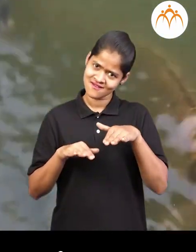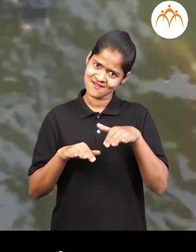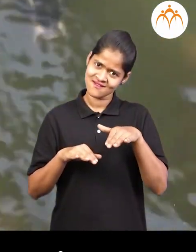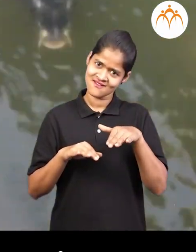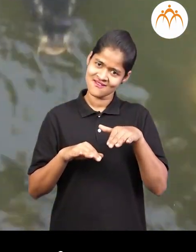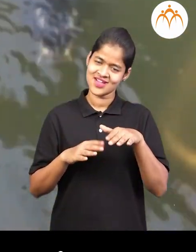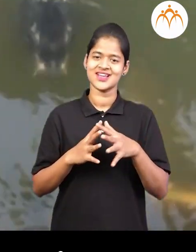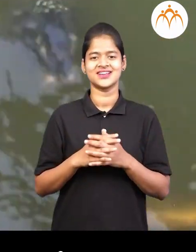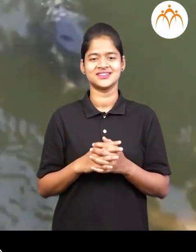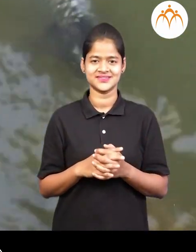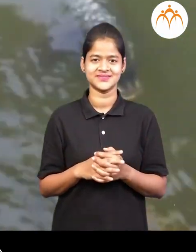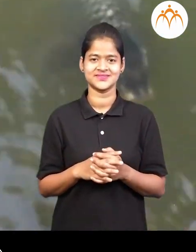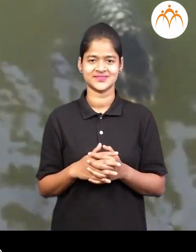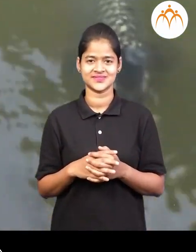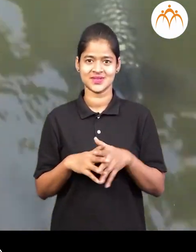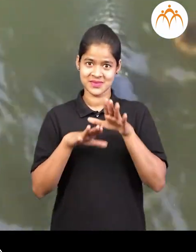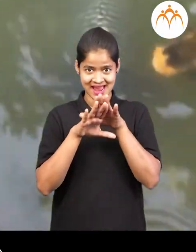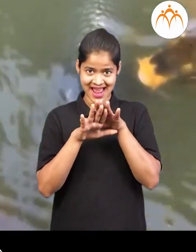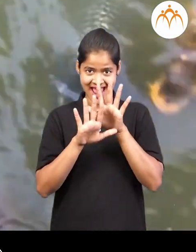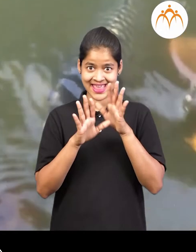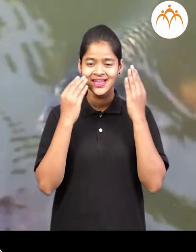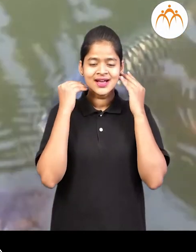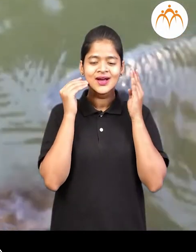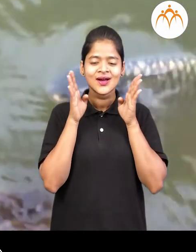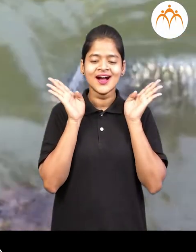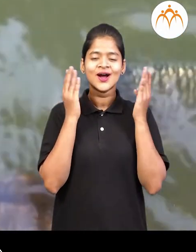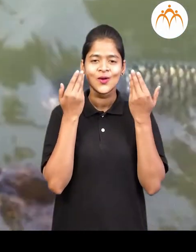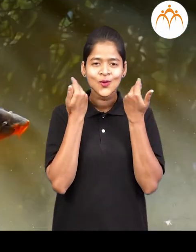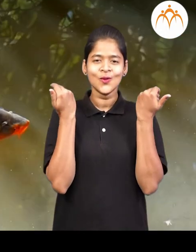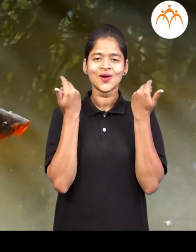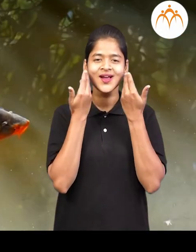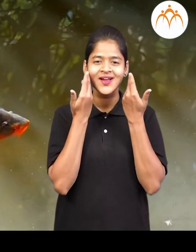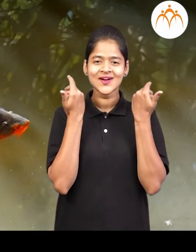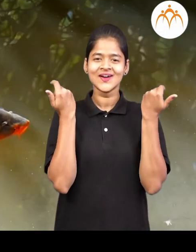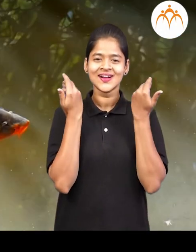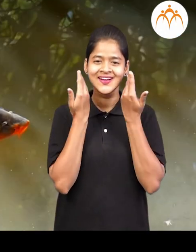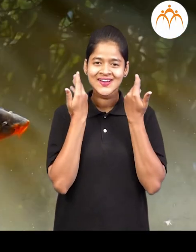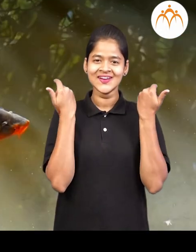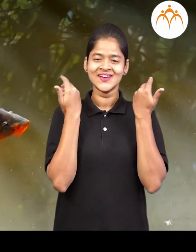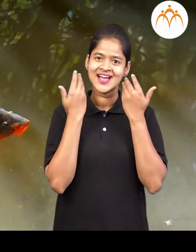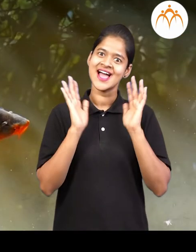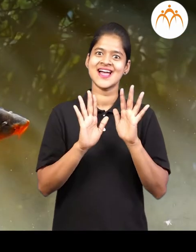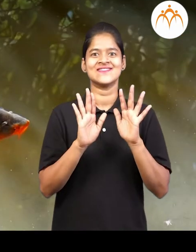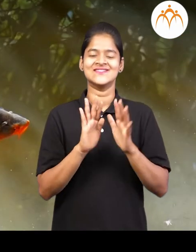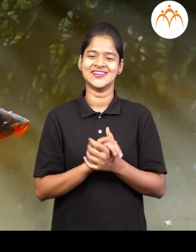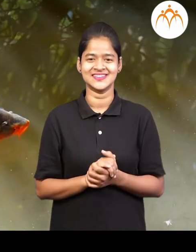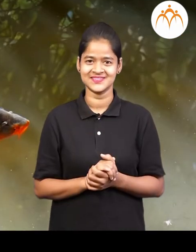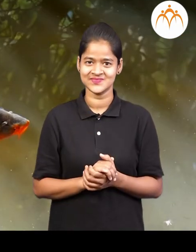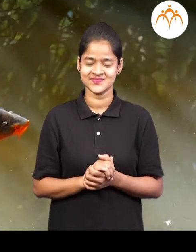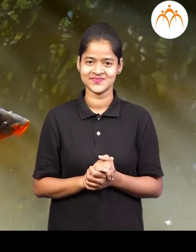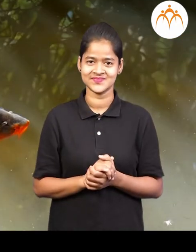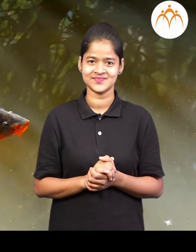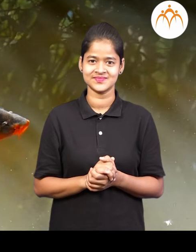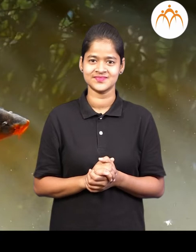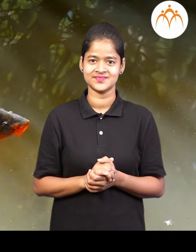करताथ का? माशानना गिल असते त्या गिल द्वारे मासे श्वसन करू